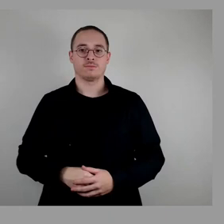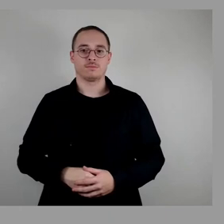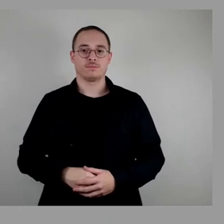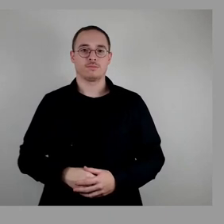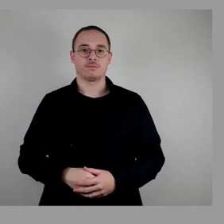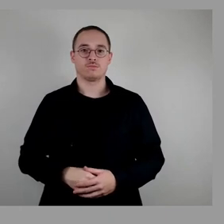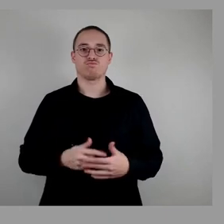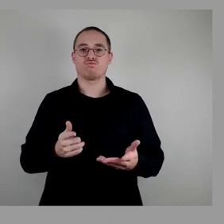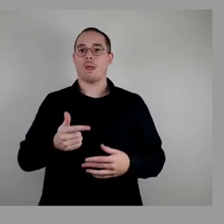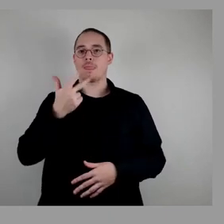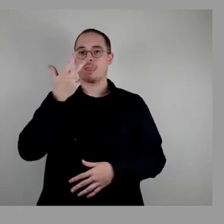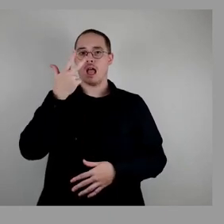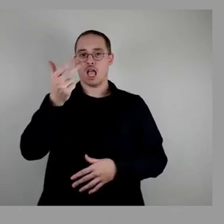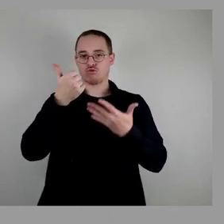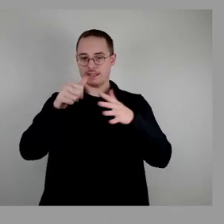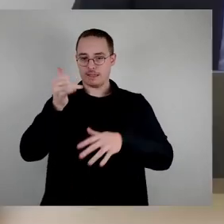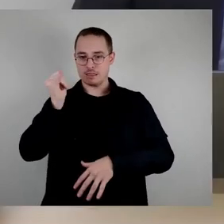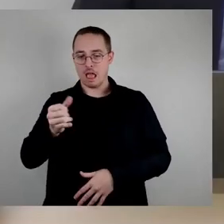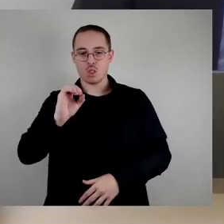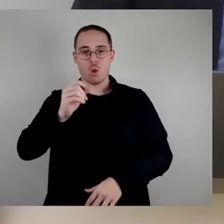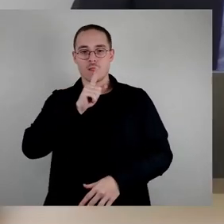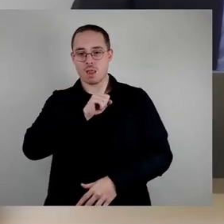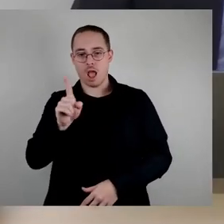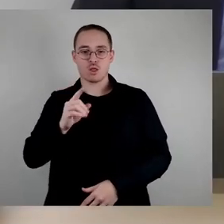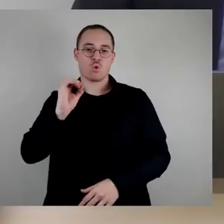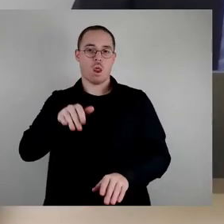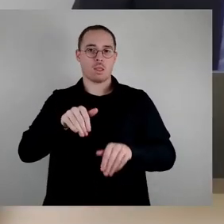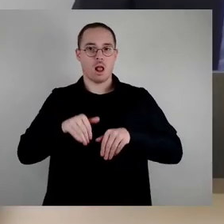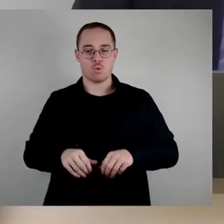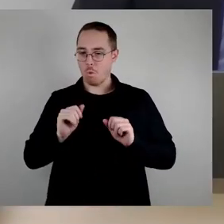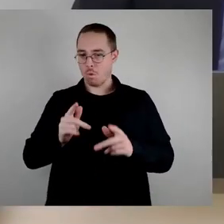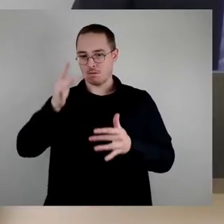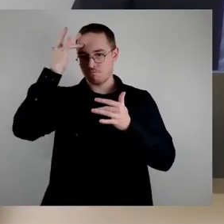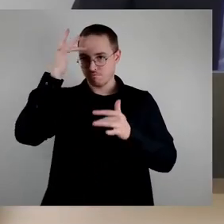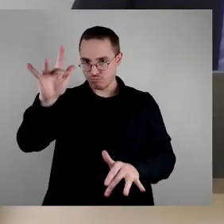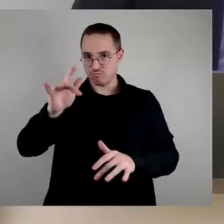... 63 Jahre, keine Nein, keine Enthaltung, damit so beschlossen. Dank.